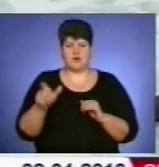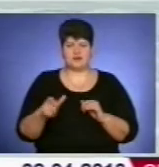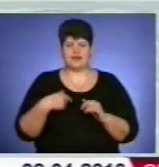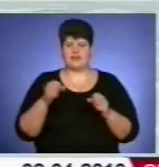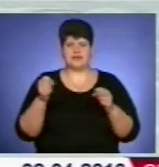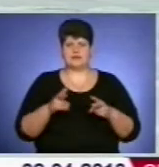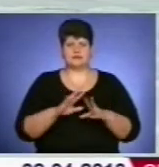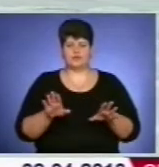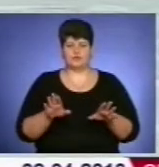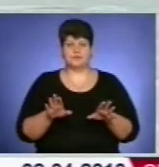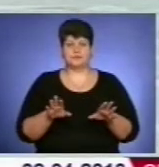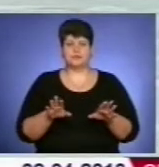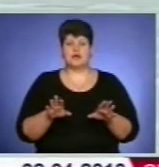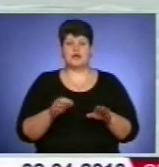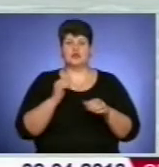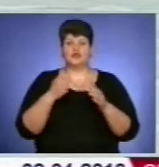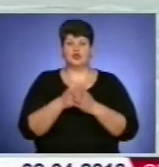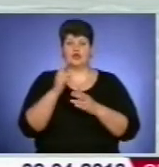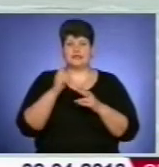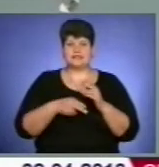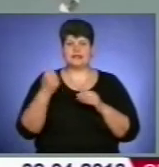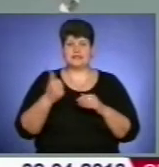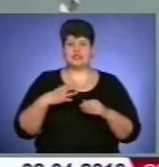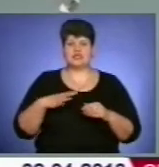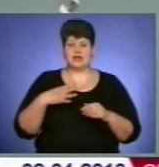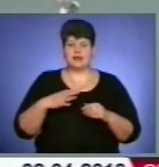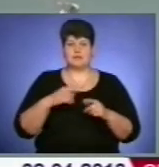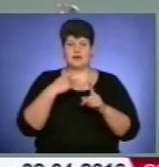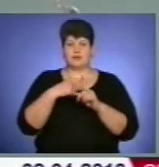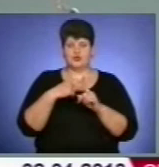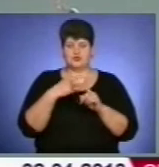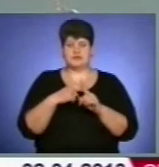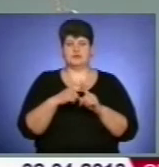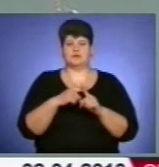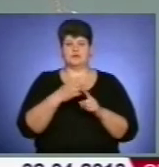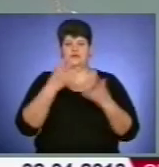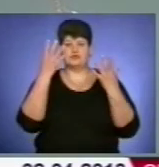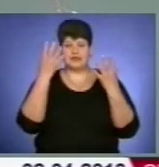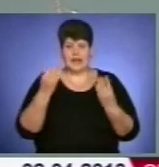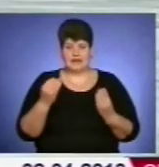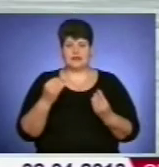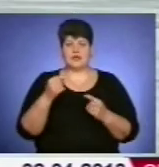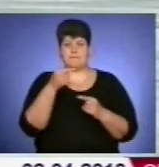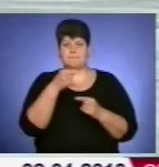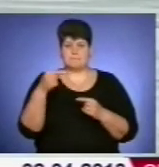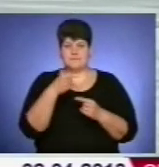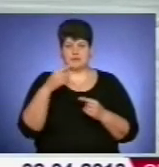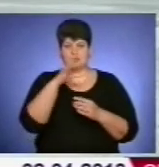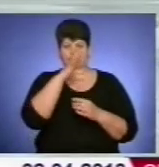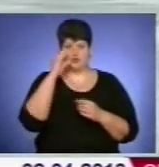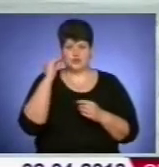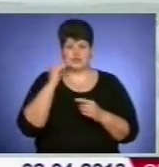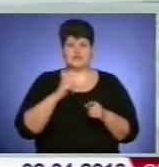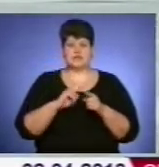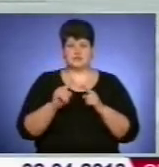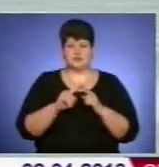До кінця тижня чекаємо на плюсову температуру в день і нічні заморозки. За такої погоди лід швидко кристалізується і стає